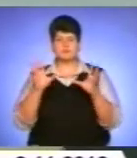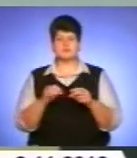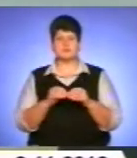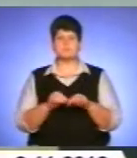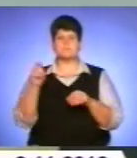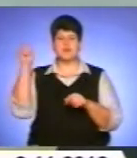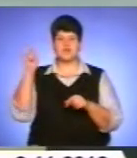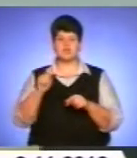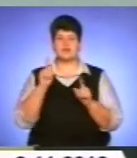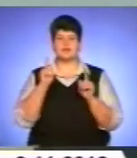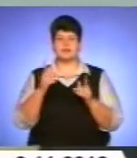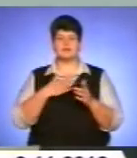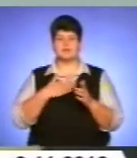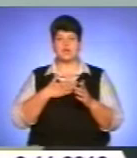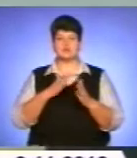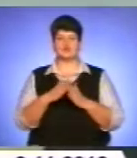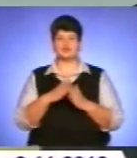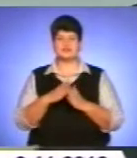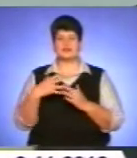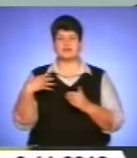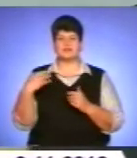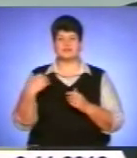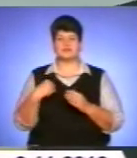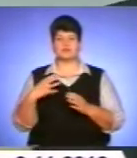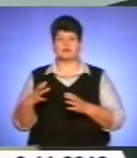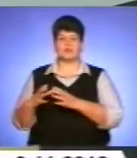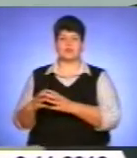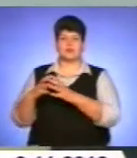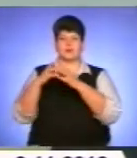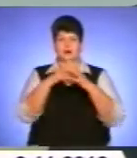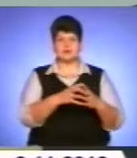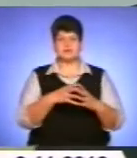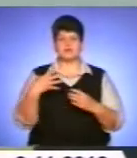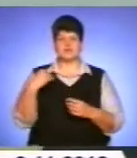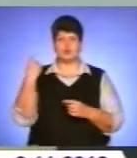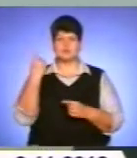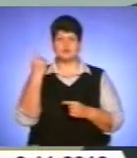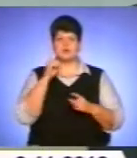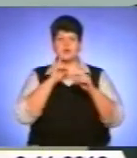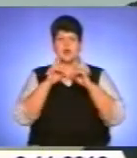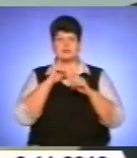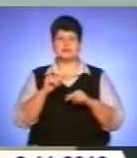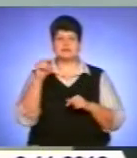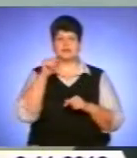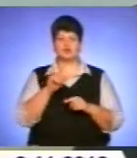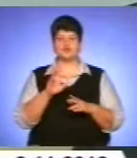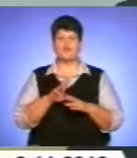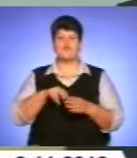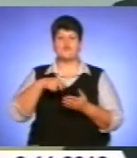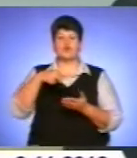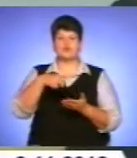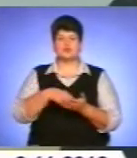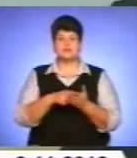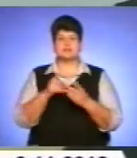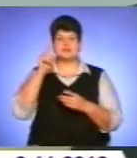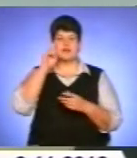Приїжджали навіть наші сусіди з Львівщини, ціла делегація Львівської обласної ради, для того, щоби вклонитися в